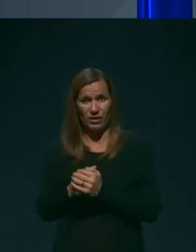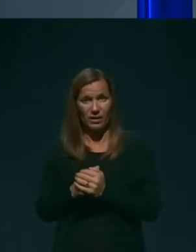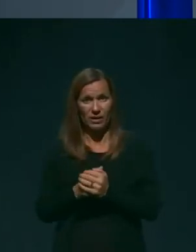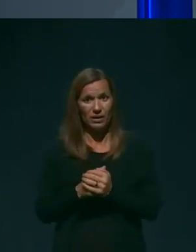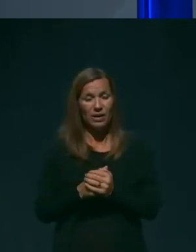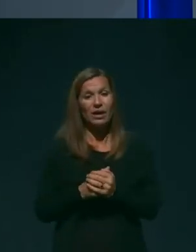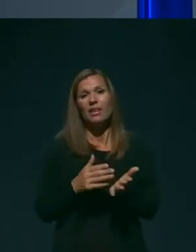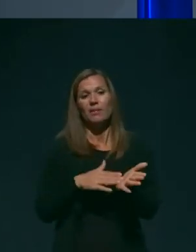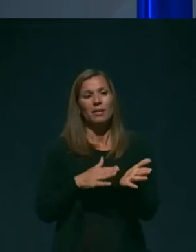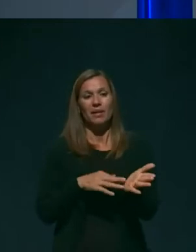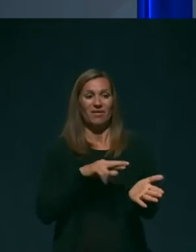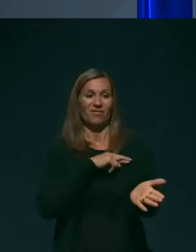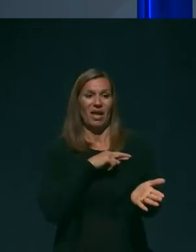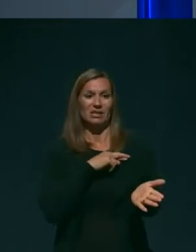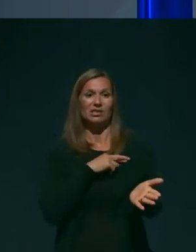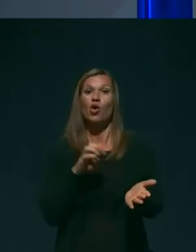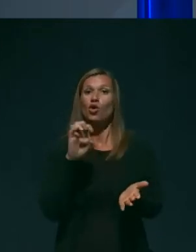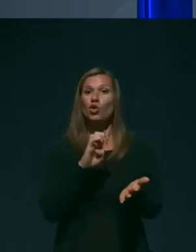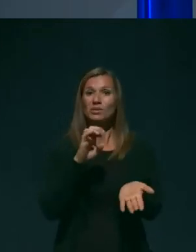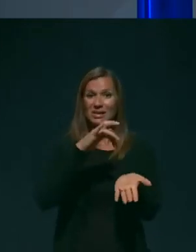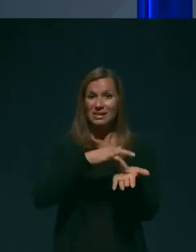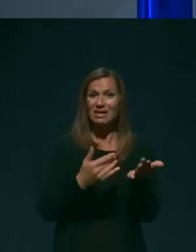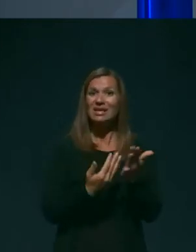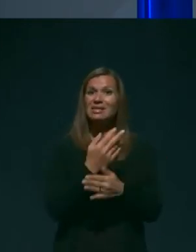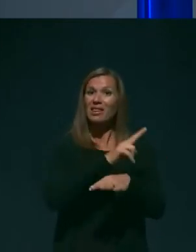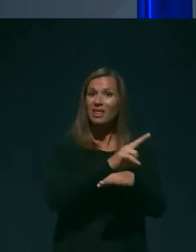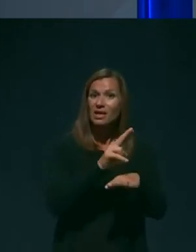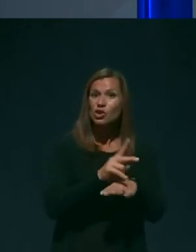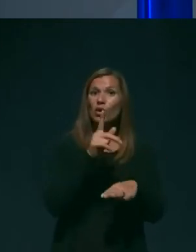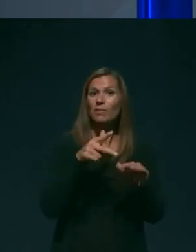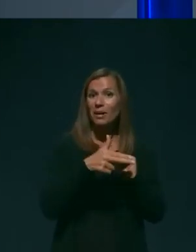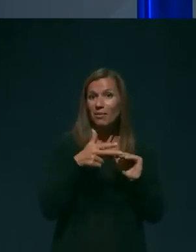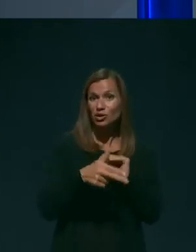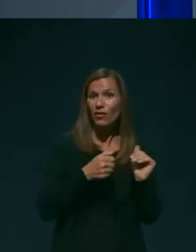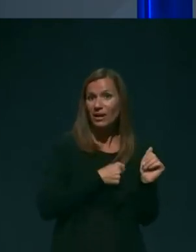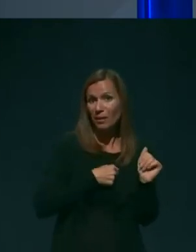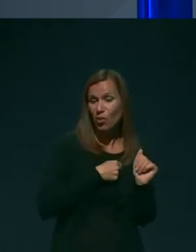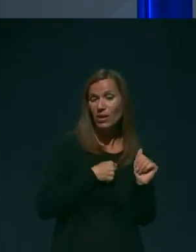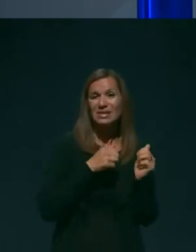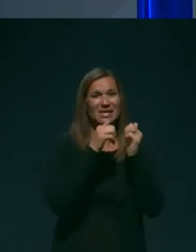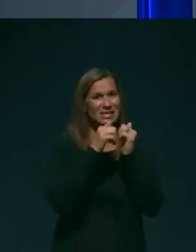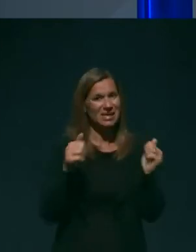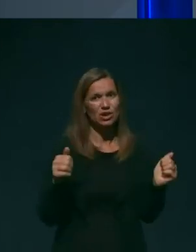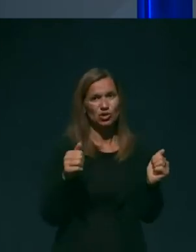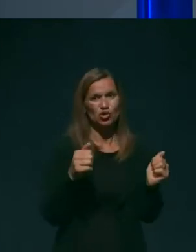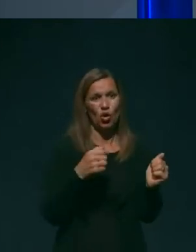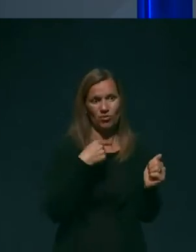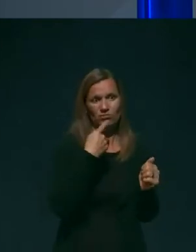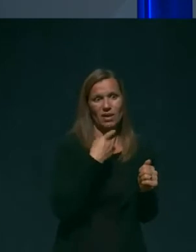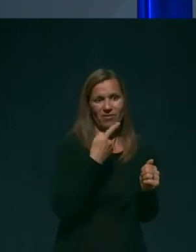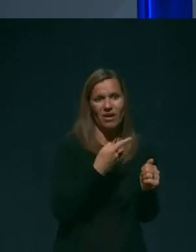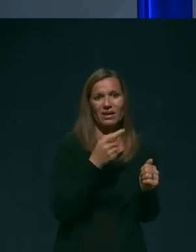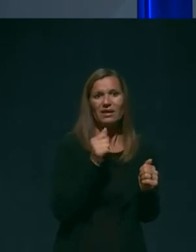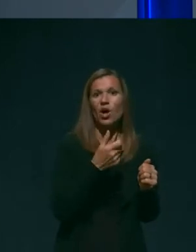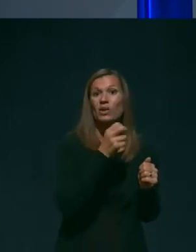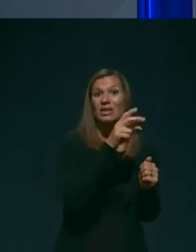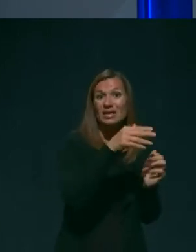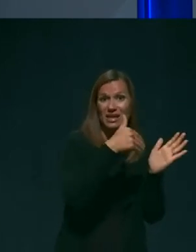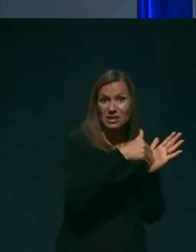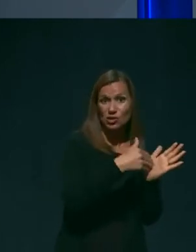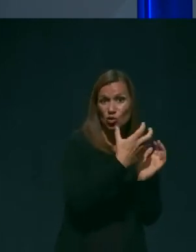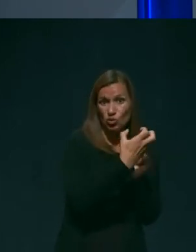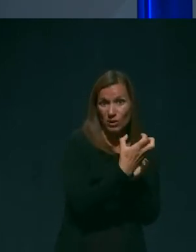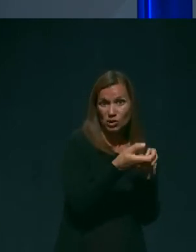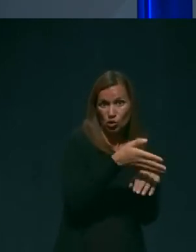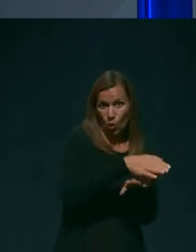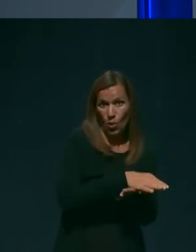Francijo, Evropski centar za nadzorni in preprečevanje bolezni, izredsno navaja, da je od 13.500 umrlih